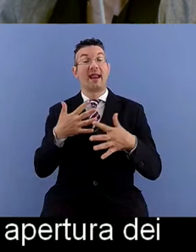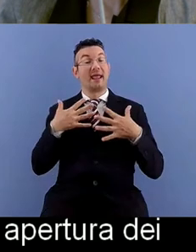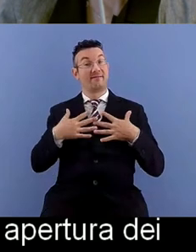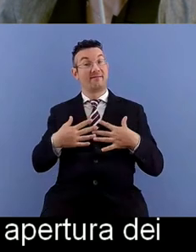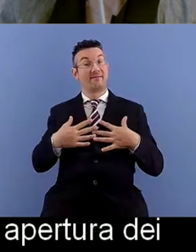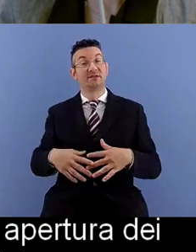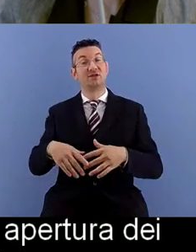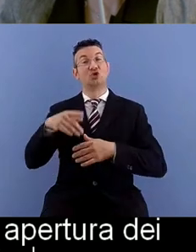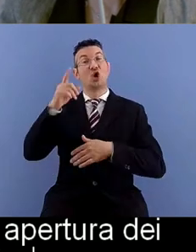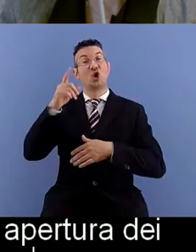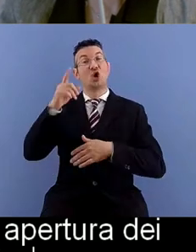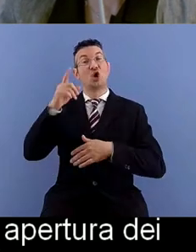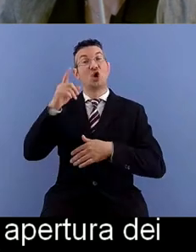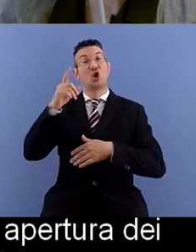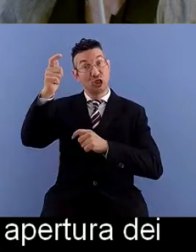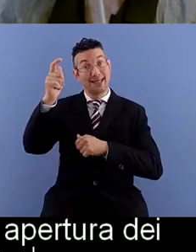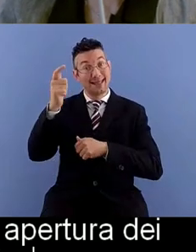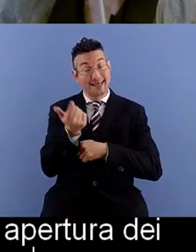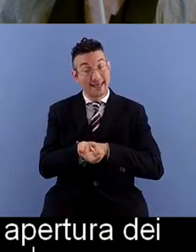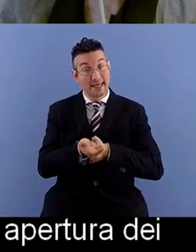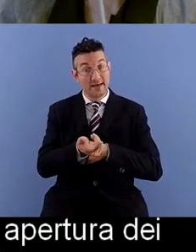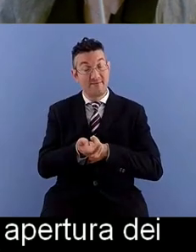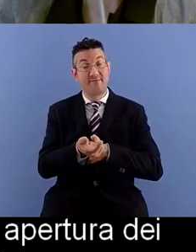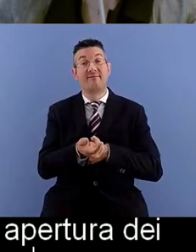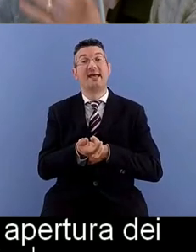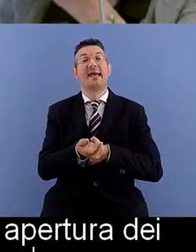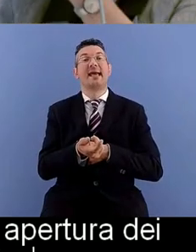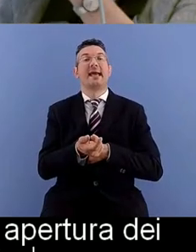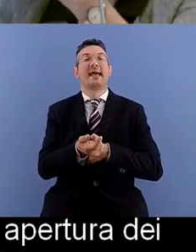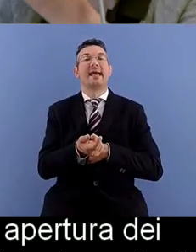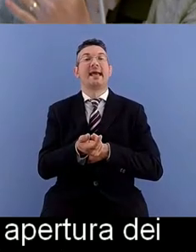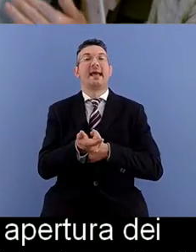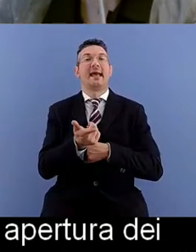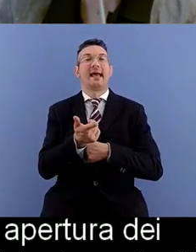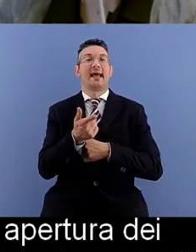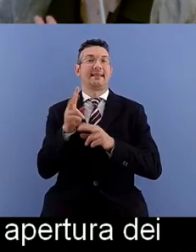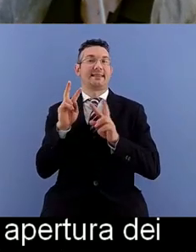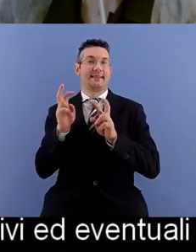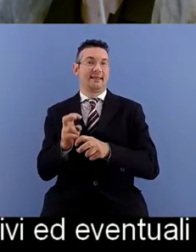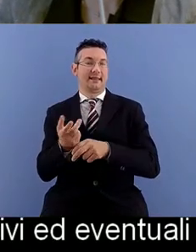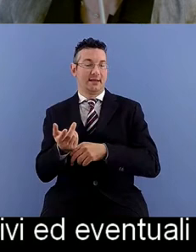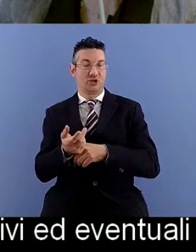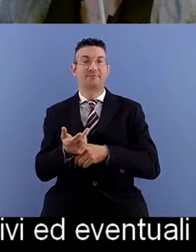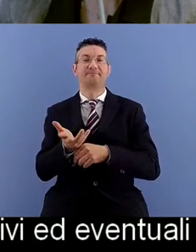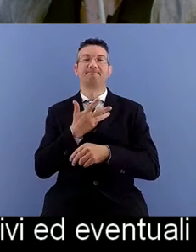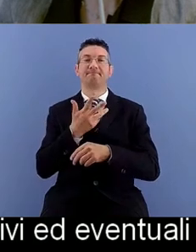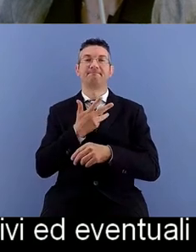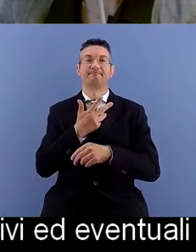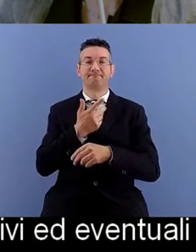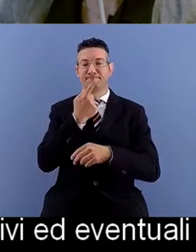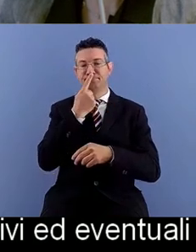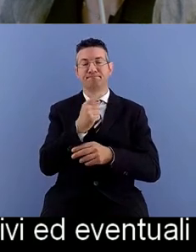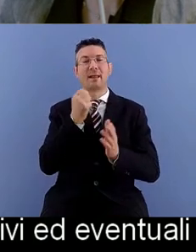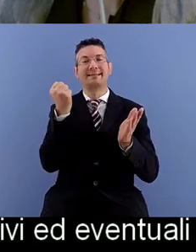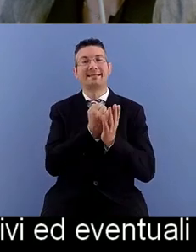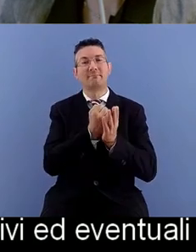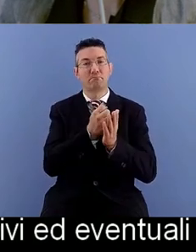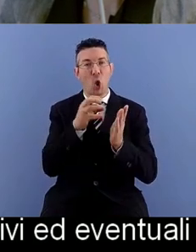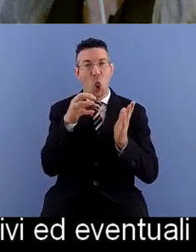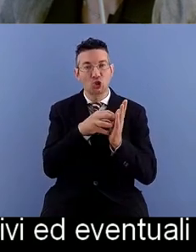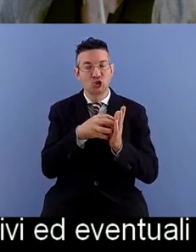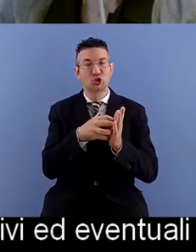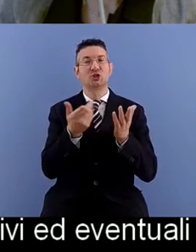e eventuali energie. Tra gli aspetti da considerare le simbologie, le dimensioni del